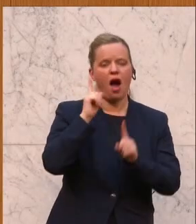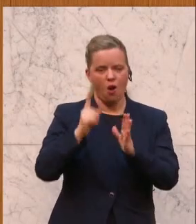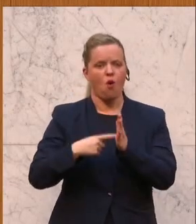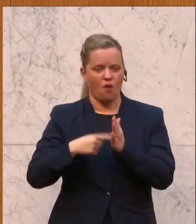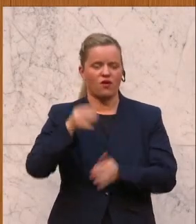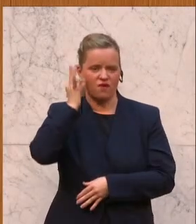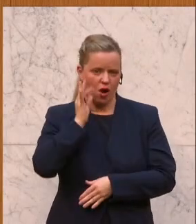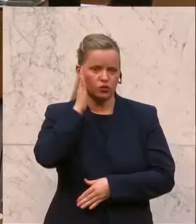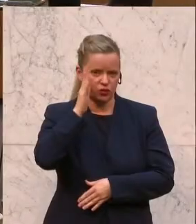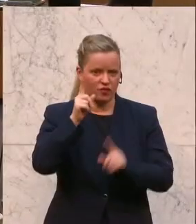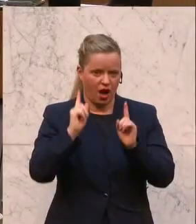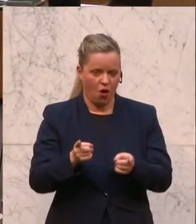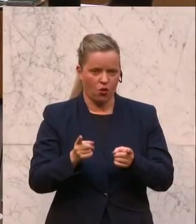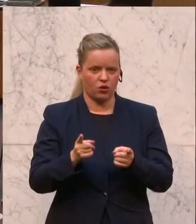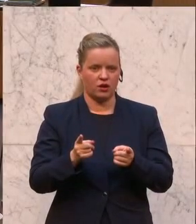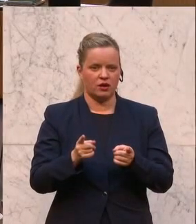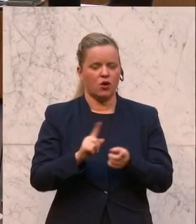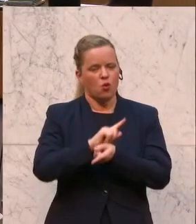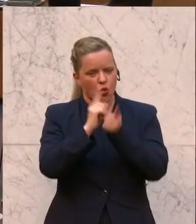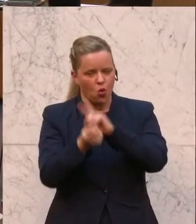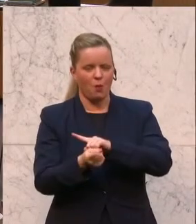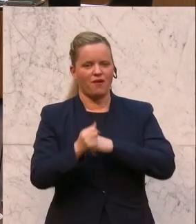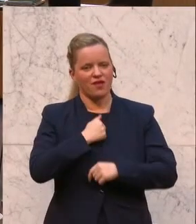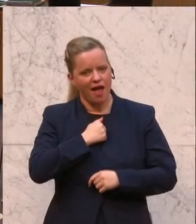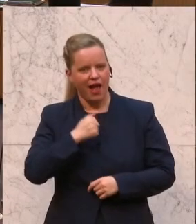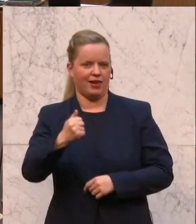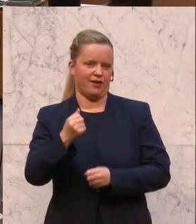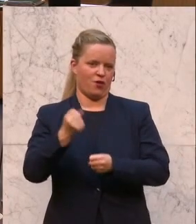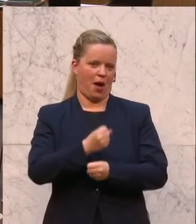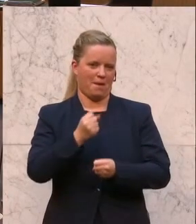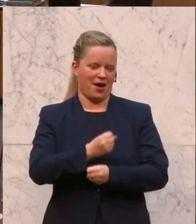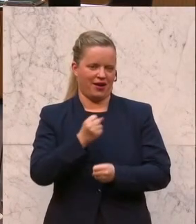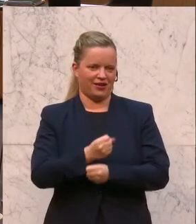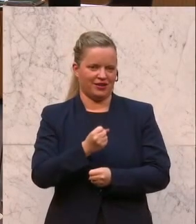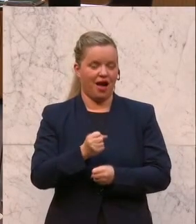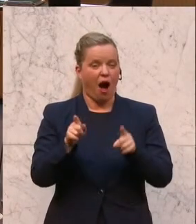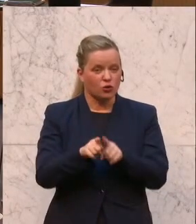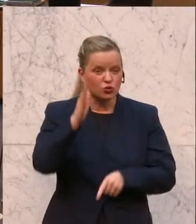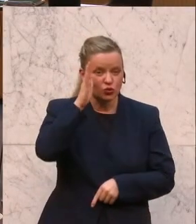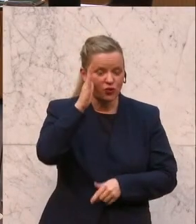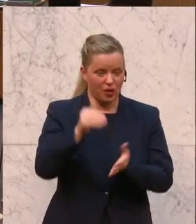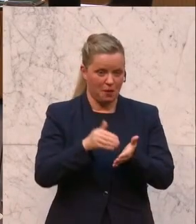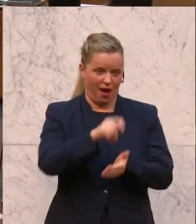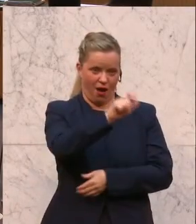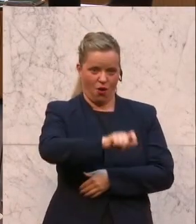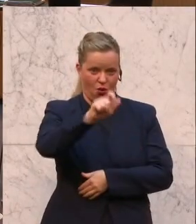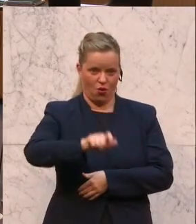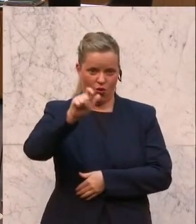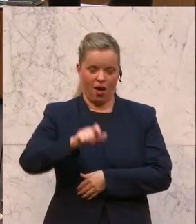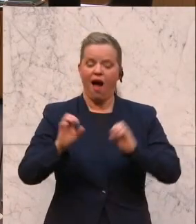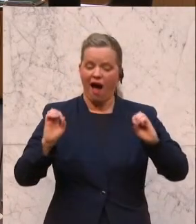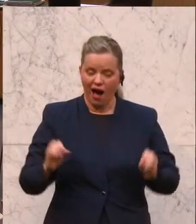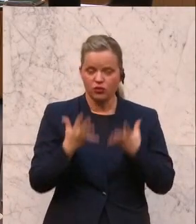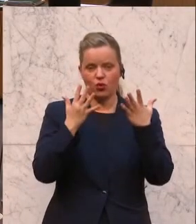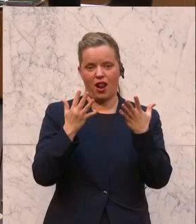zukünftig eigentlich zu den Helden oder Heldinnen der Arbeit erklären. Die brauchen wir zukünftig. Sie beschrafen sie aktuell in